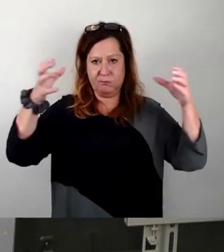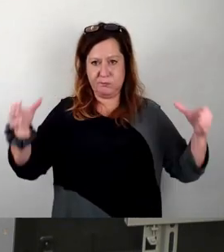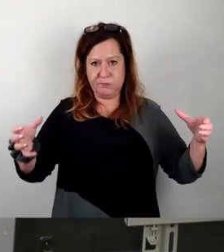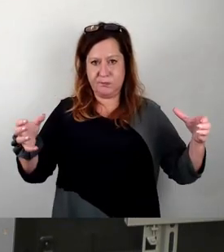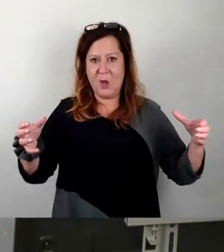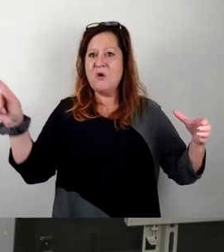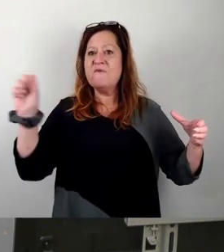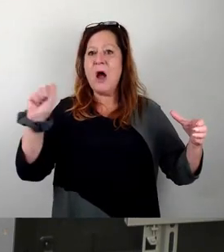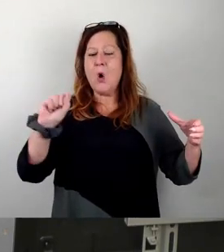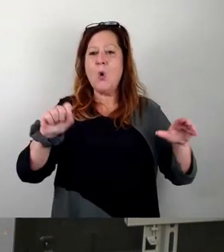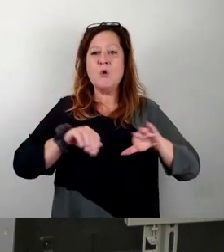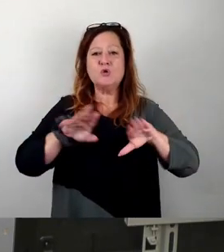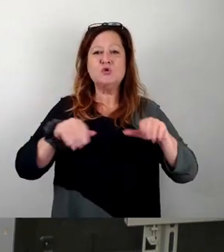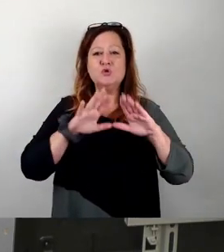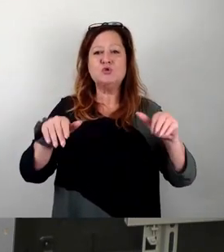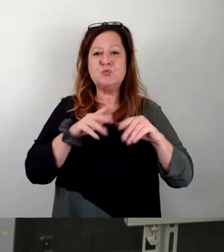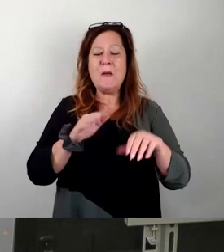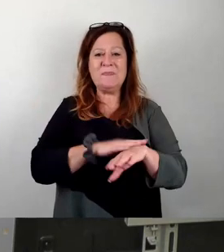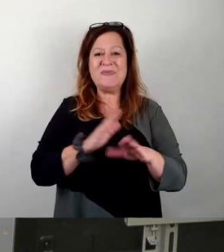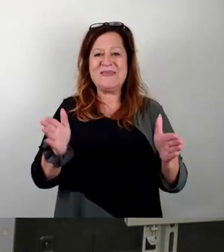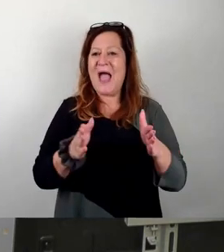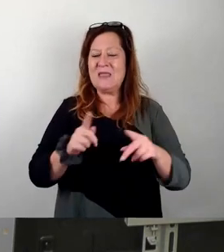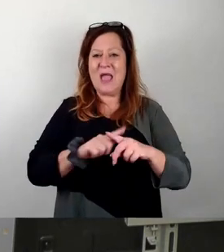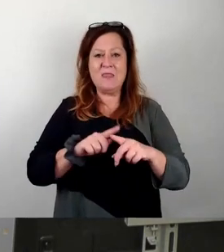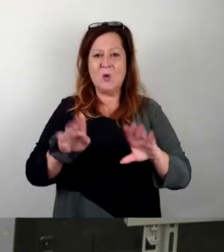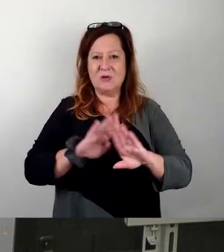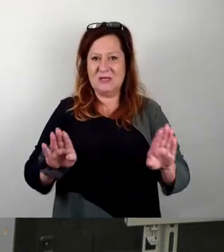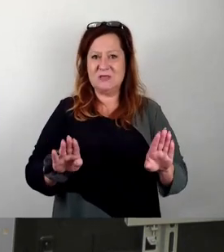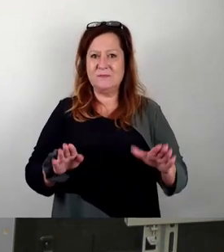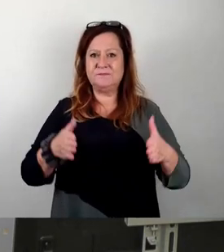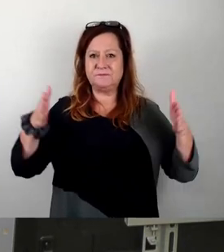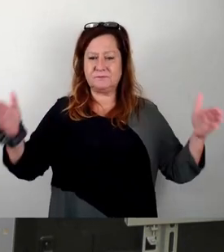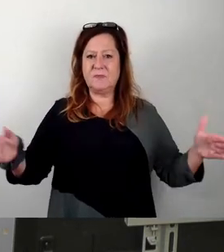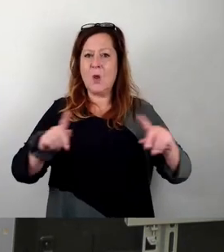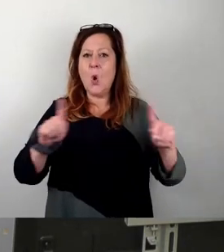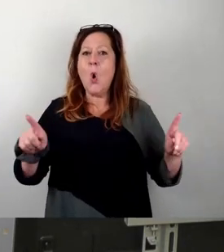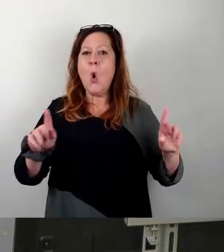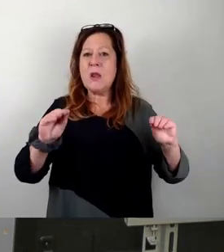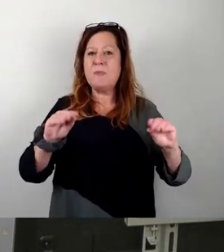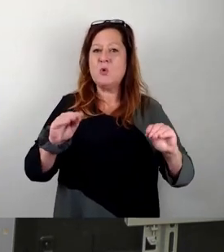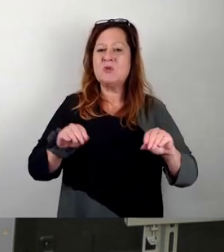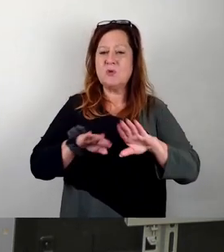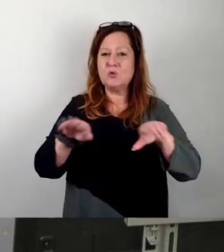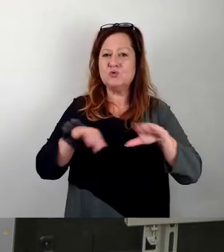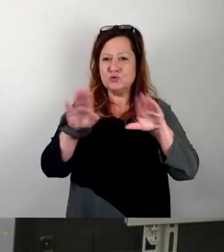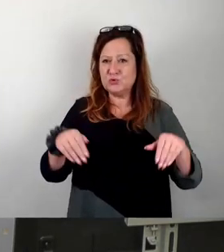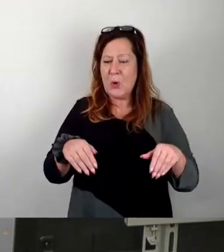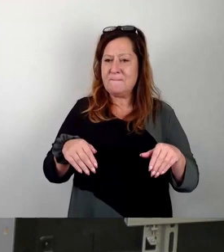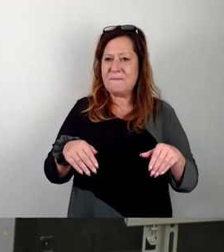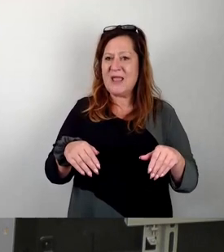bleiben soll. Außerhalb der Schwimmsaison soll das Gelände ohne Benutzung der Schwimmbecken kostenlos besucht werden können.